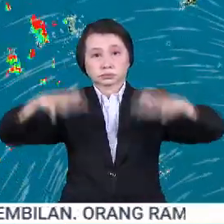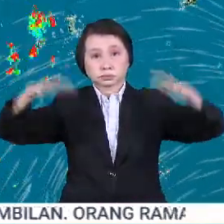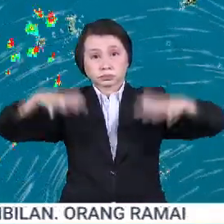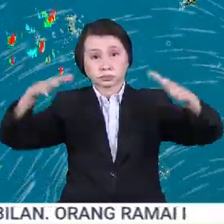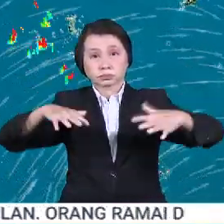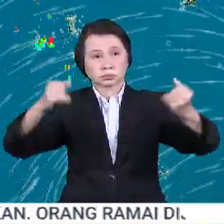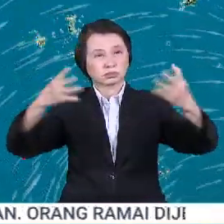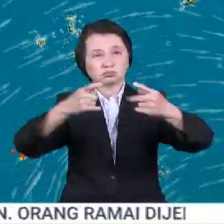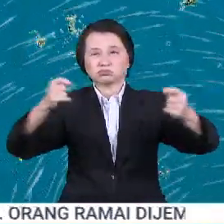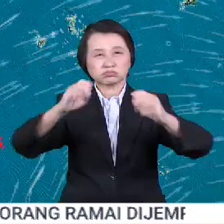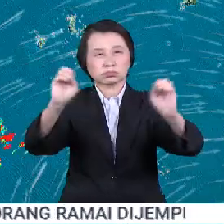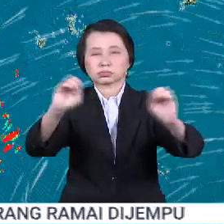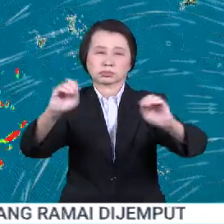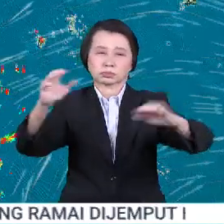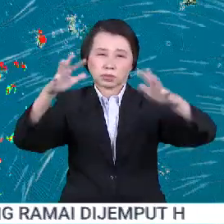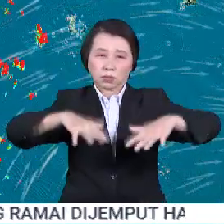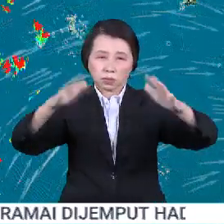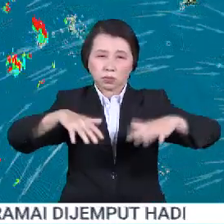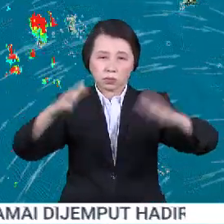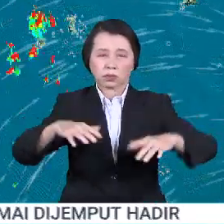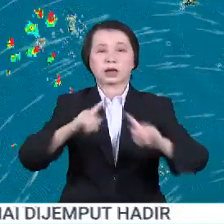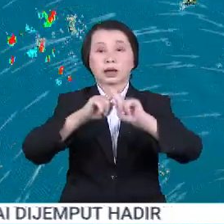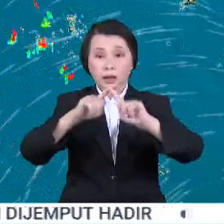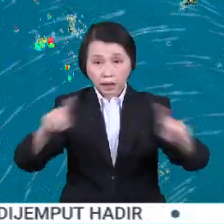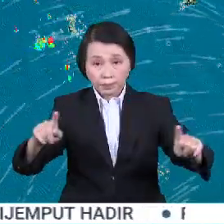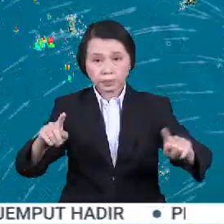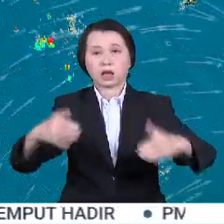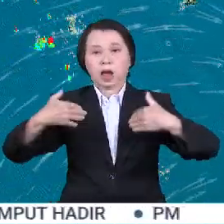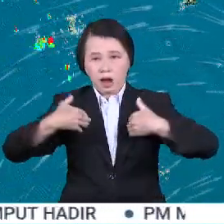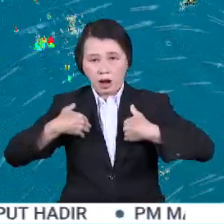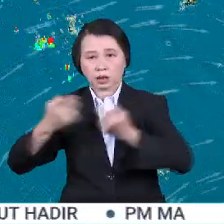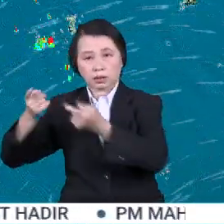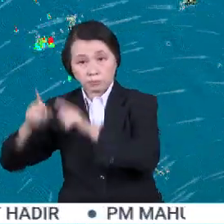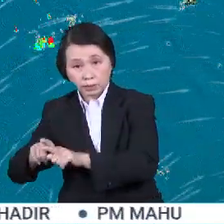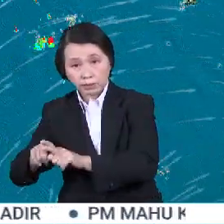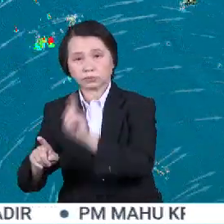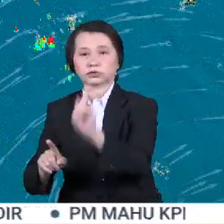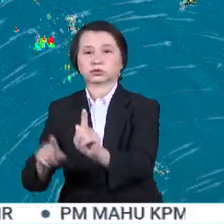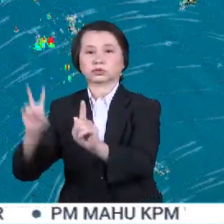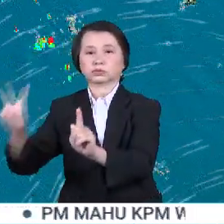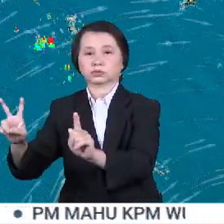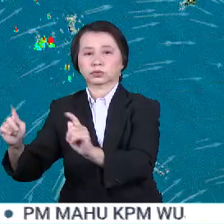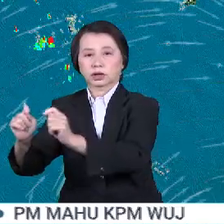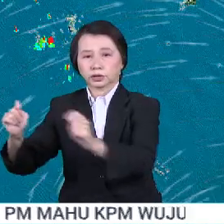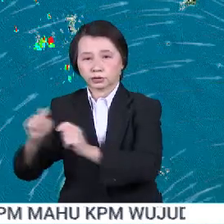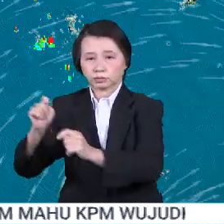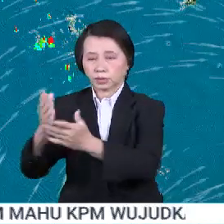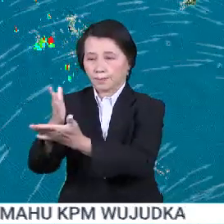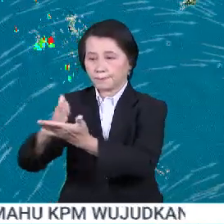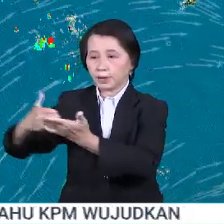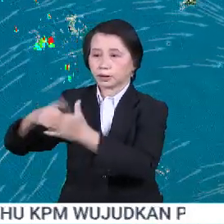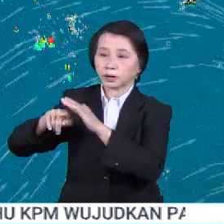kebanyakan tempat. Namun demikian, hujan dan ribut peti masih lagi berlaku di satu-dua tempat melibatkan bahagian perdalaman